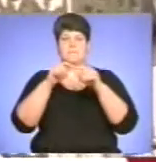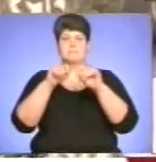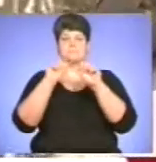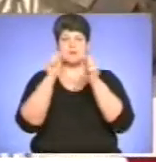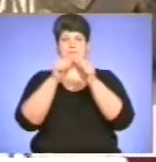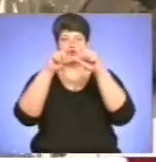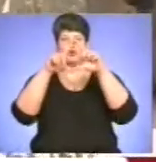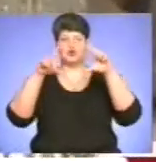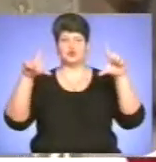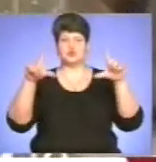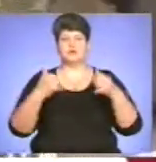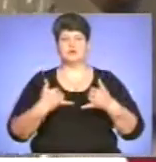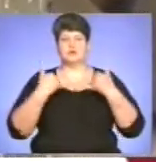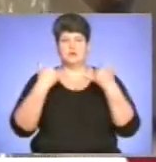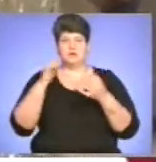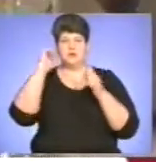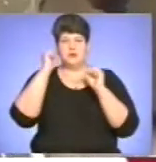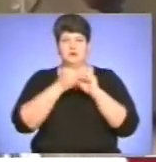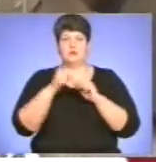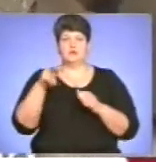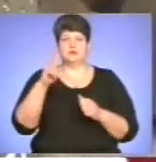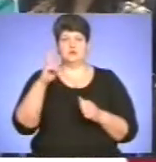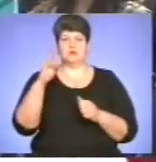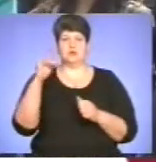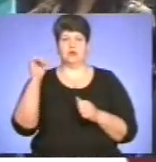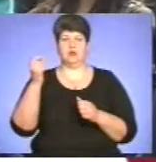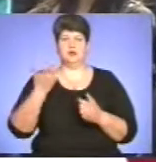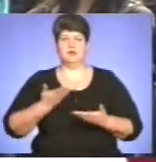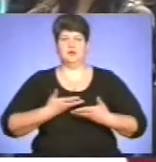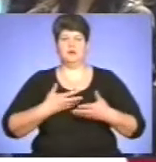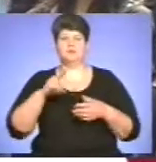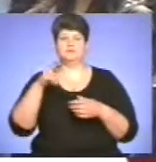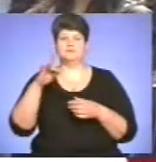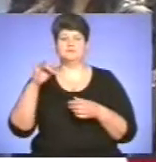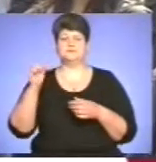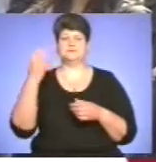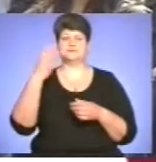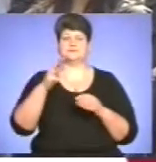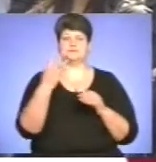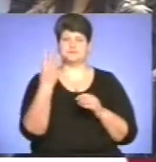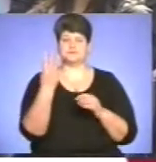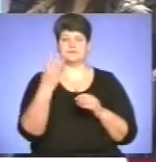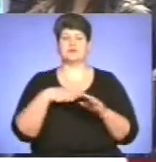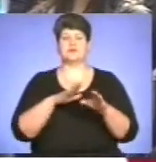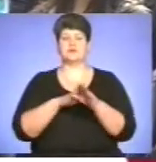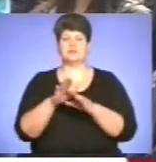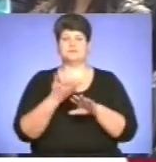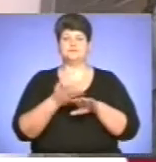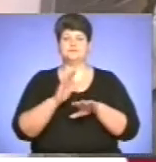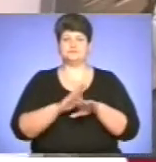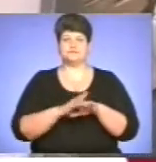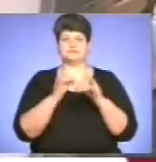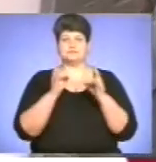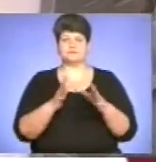ліквідатора аварії на ЧАЕС Леоніда Кудринського, який проживав на проспекті Злуки-43. Він виконував важку і небезпечну